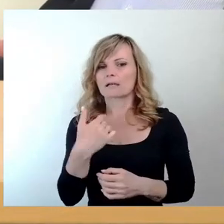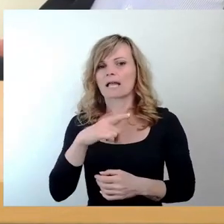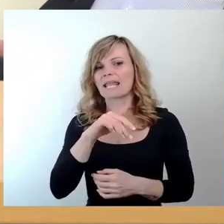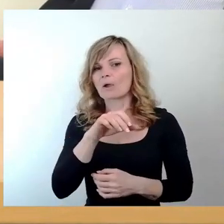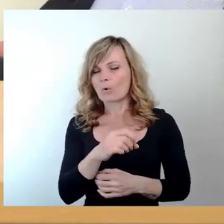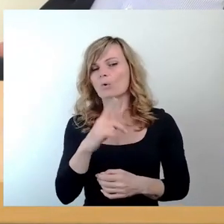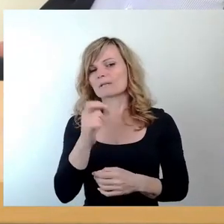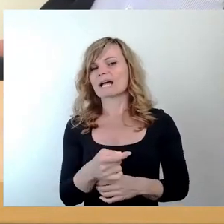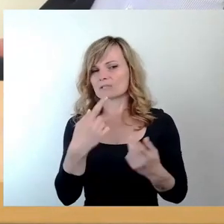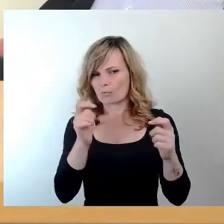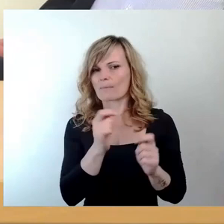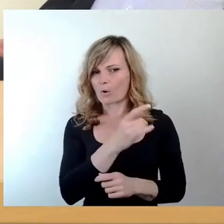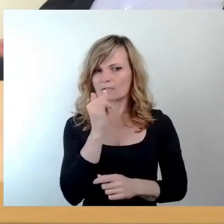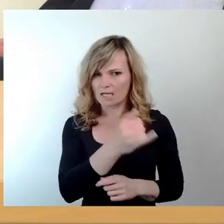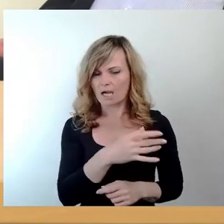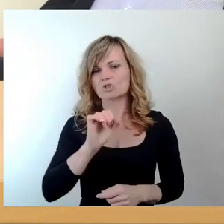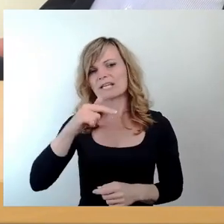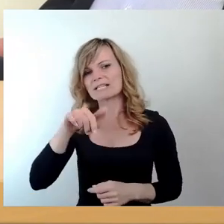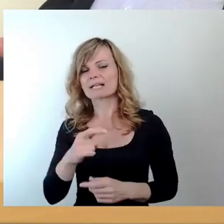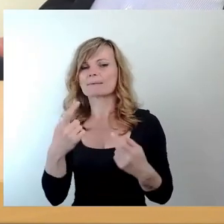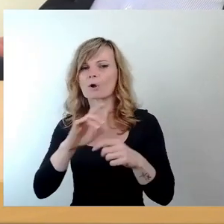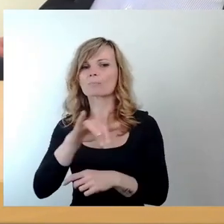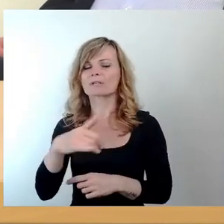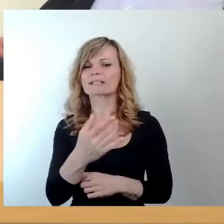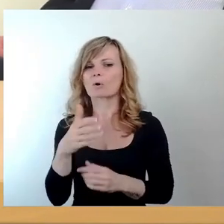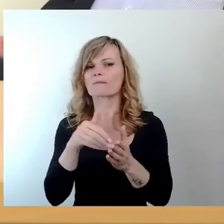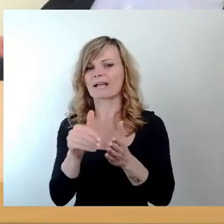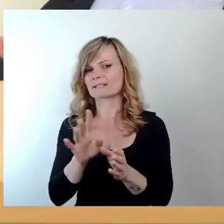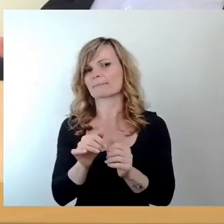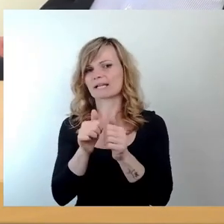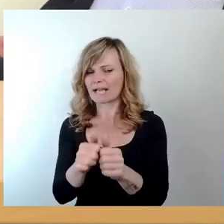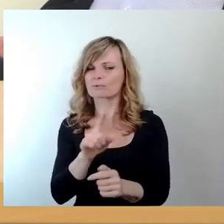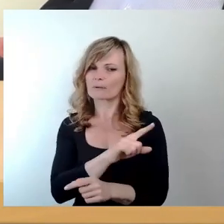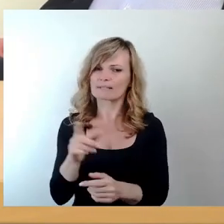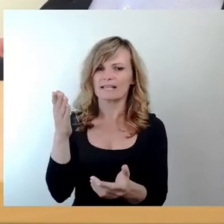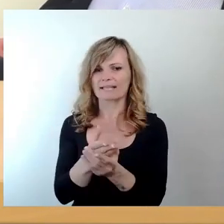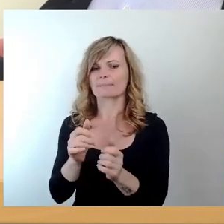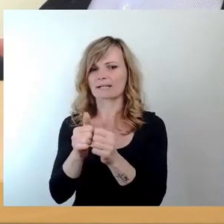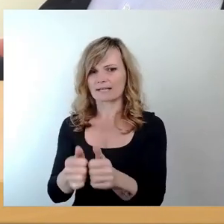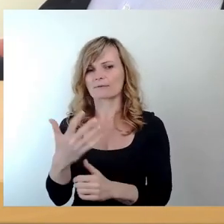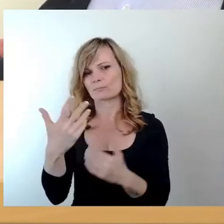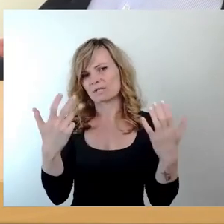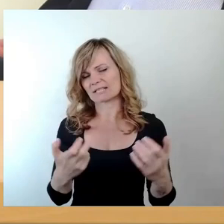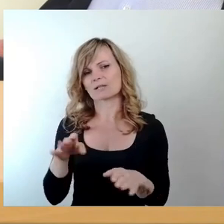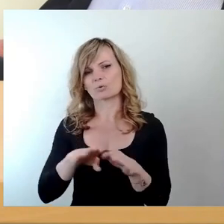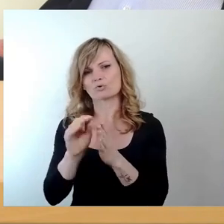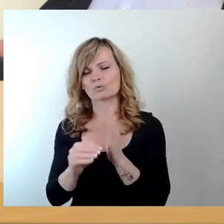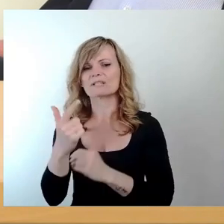bleibt dabei, dass die Stesat die Bauprojekte auch weiter begleitet oder zu Ende begleitet, was 85. Grundschule, 92.